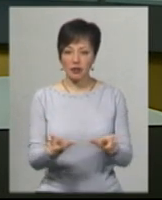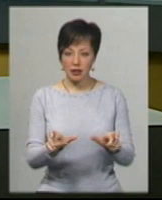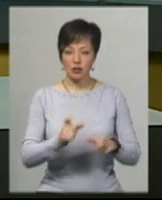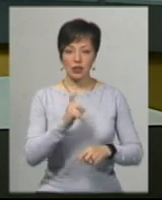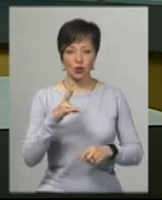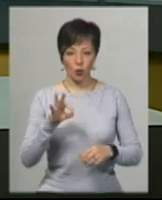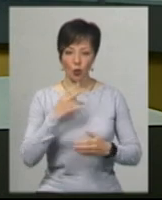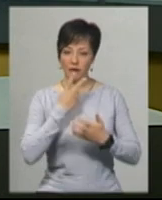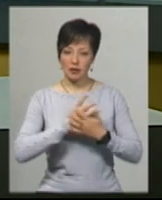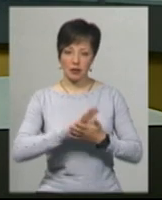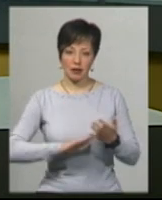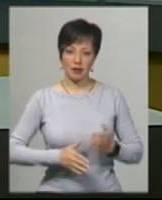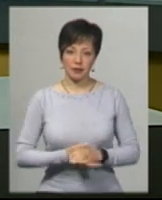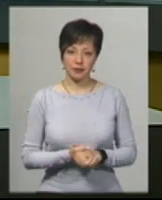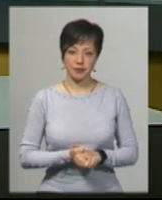ЗНО, дивіться у сюжеті.